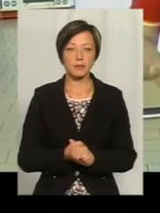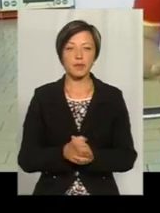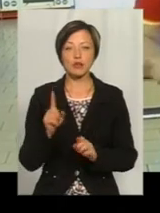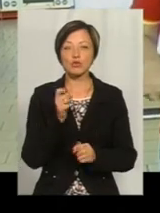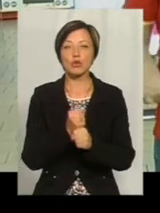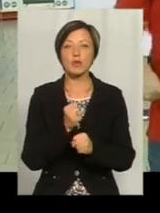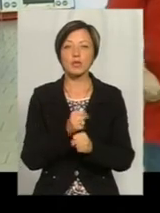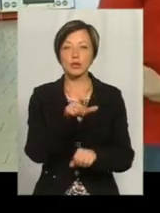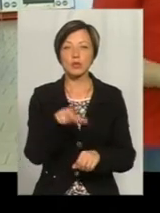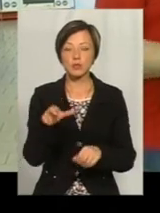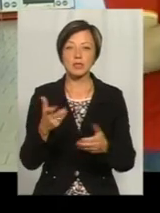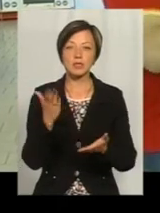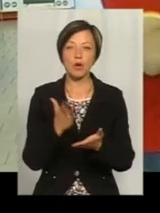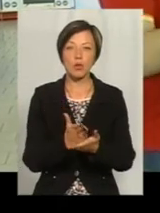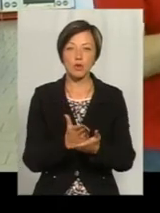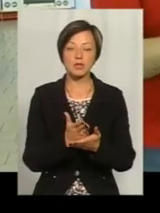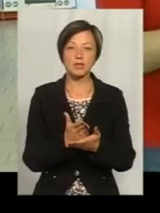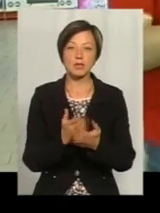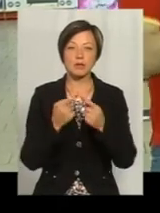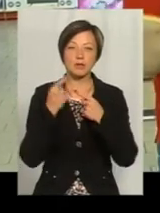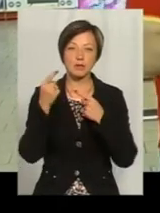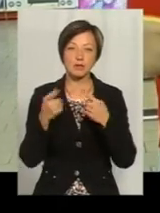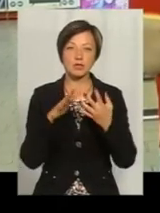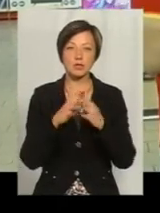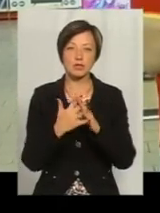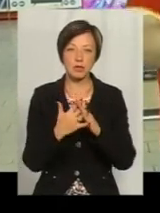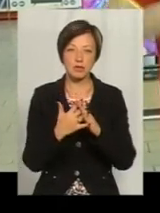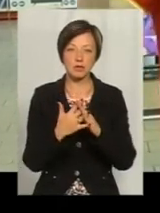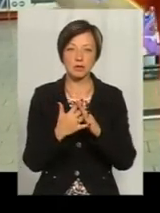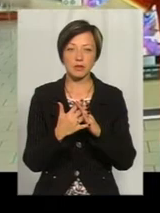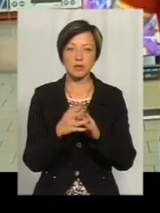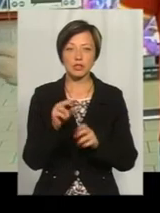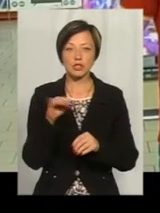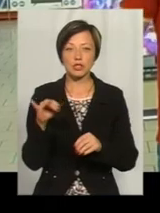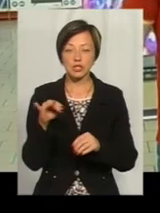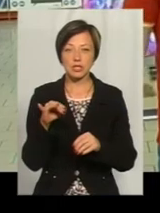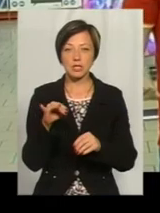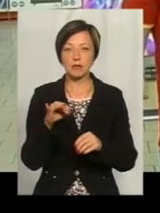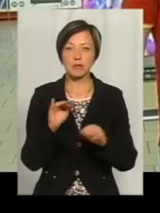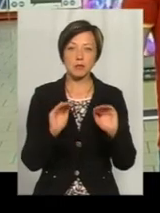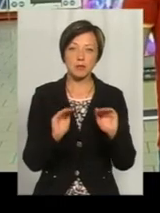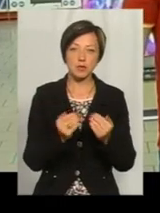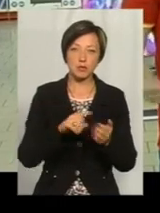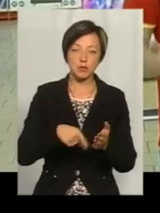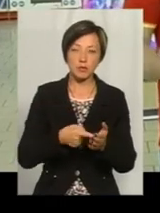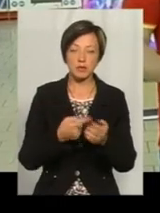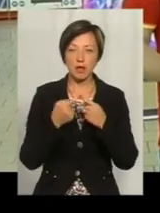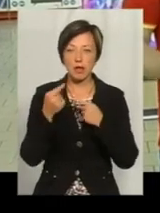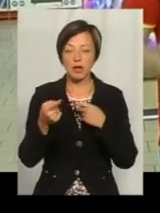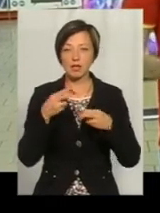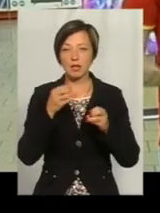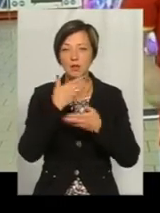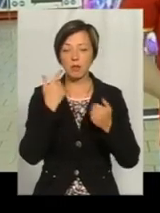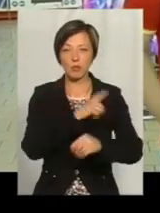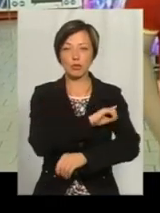робити глядачам, які знаходяться десь в якомусь віддаленому селі, чи СМТ, чи в далекому місті, де немає